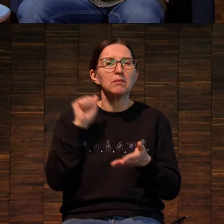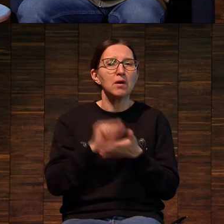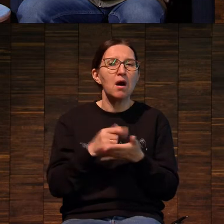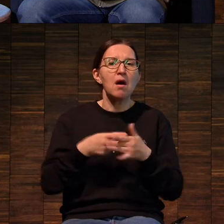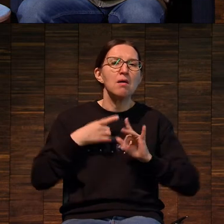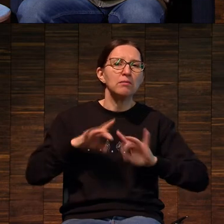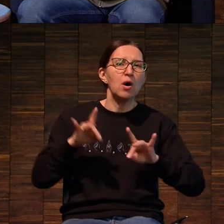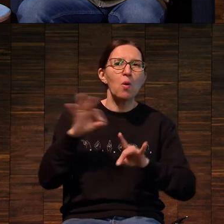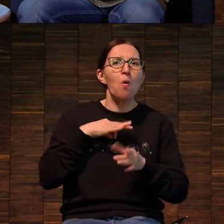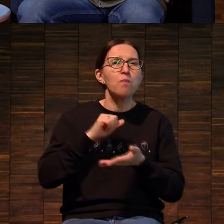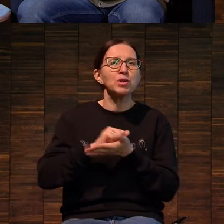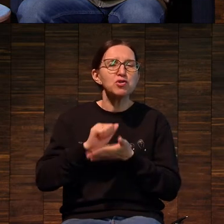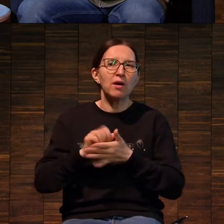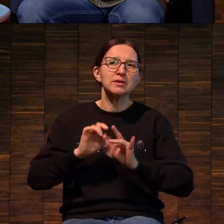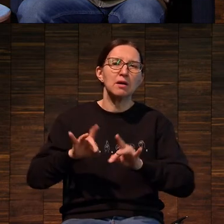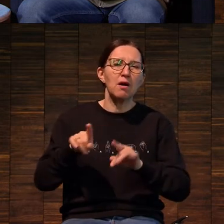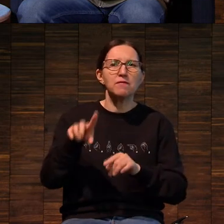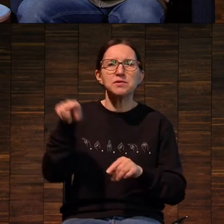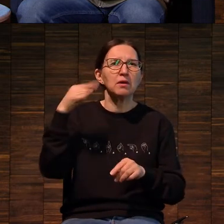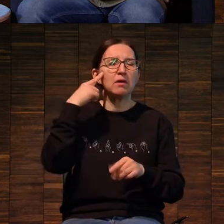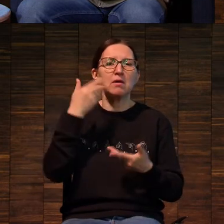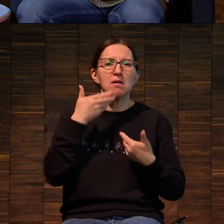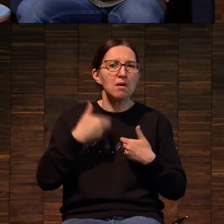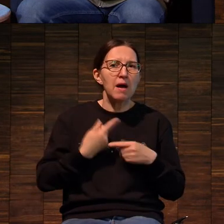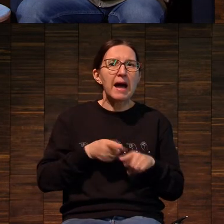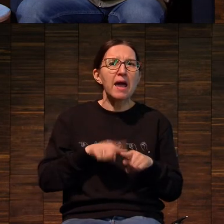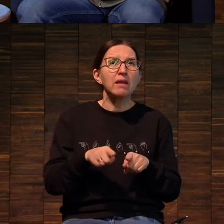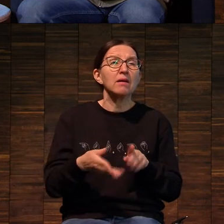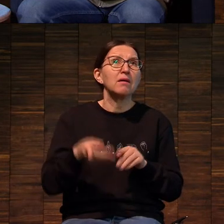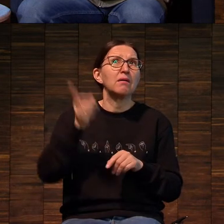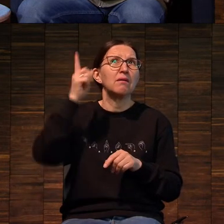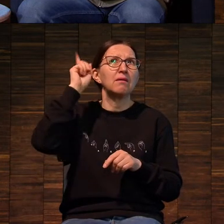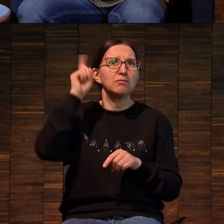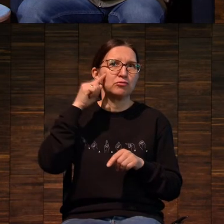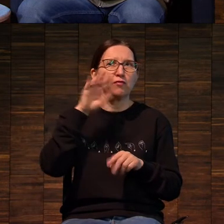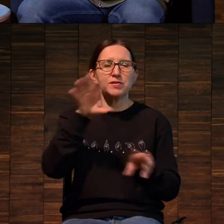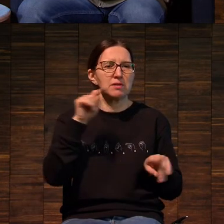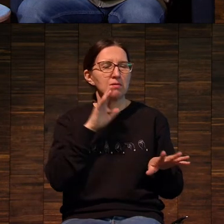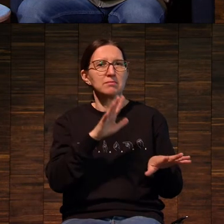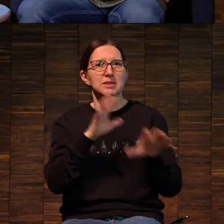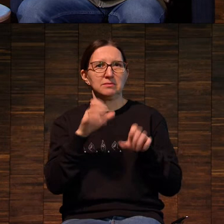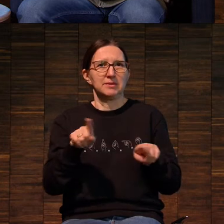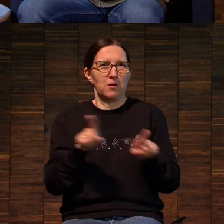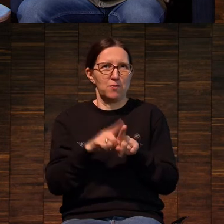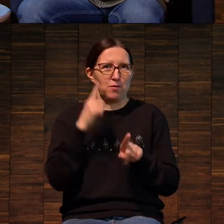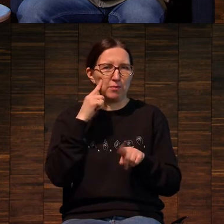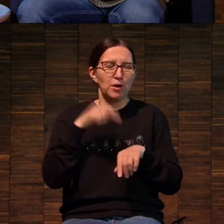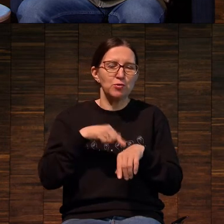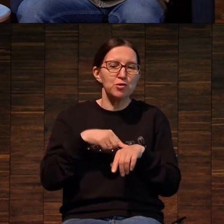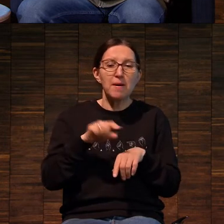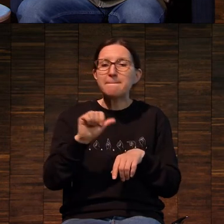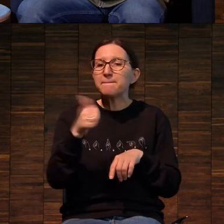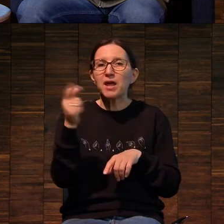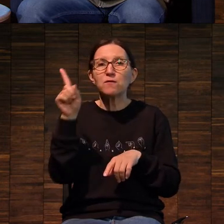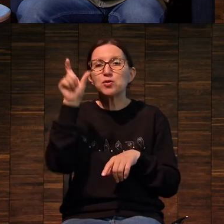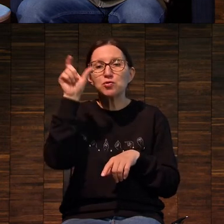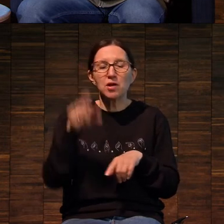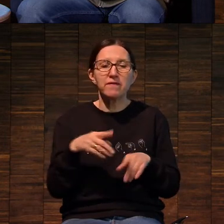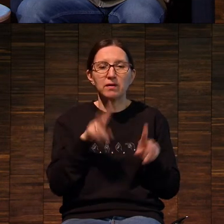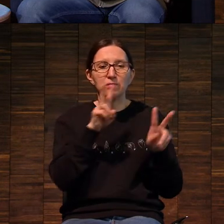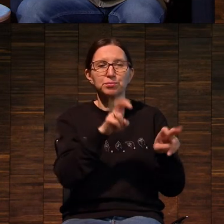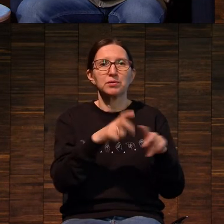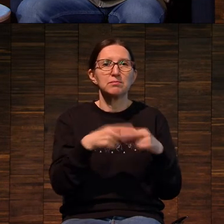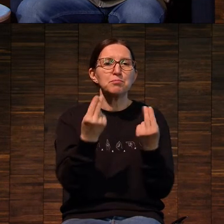начинаешь рассказывать о печати, это то, что было сделано еще совсем давно. Это первое, что оставил человек как произведение